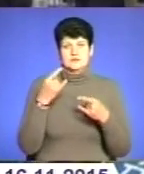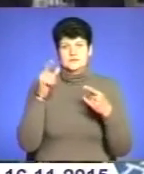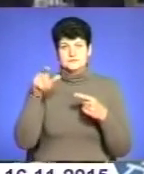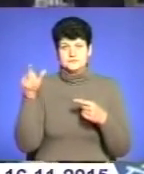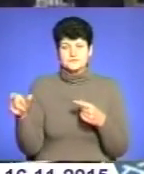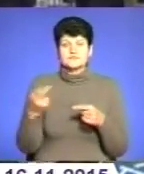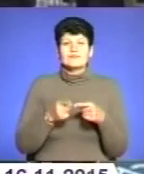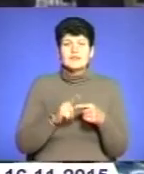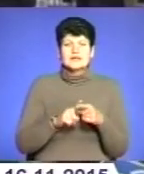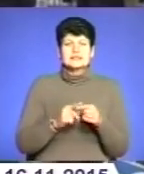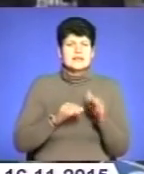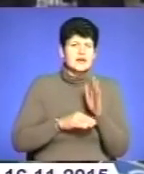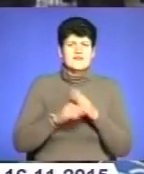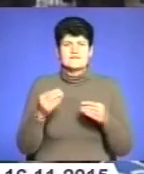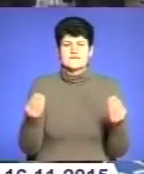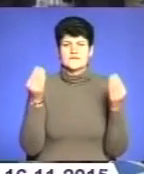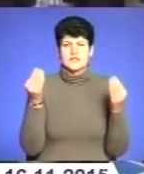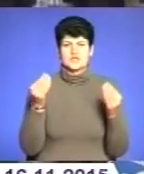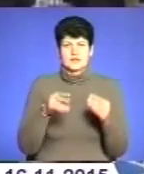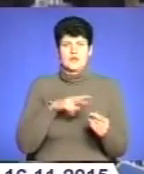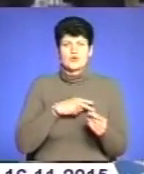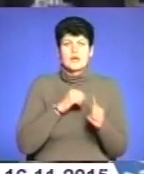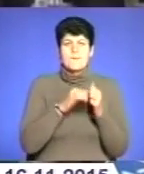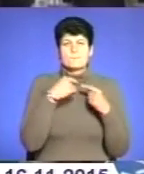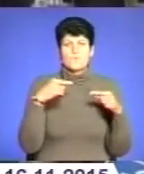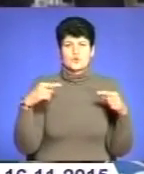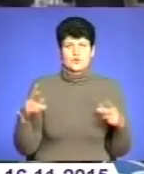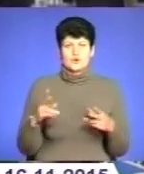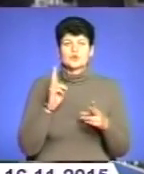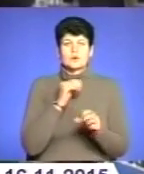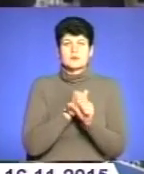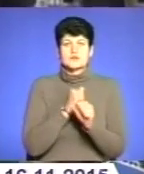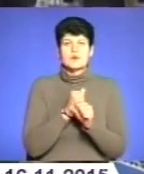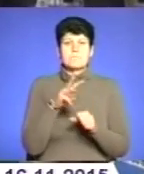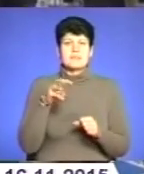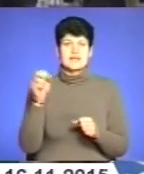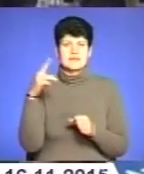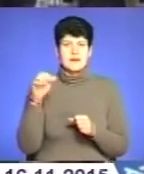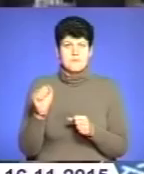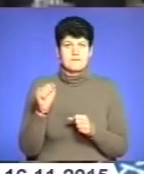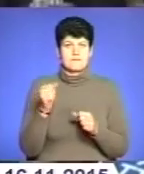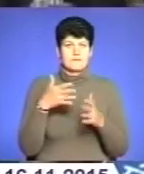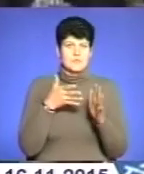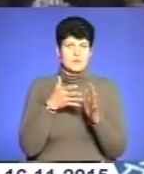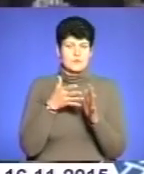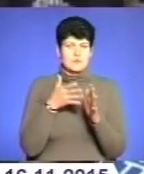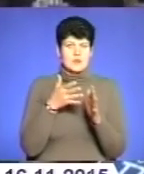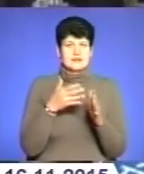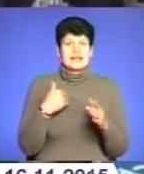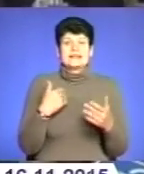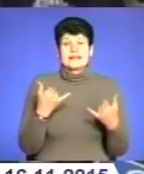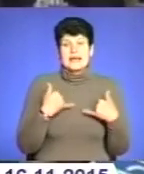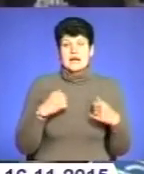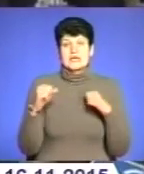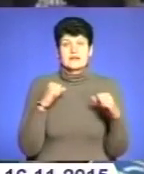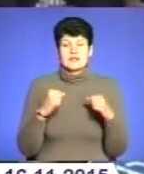це найвища нагорода для будь-кого, для того, хто працює в медіапрострій. А для керівника, для